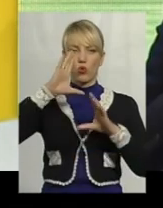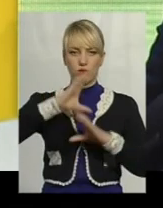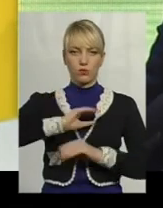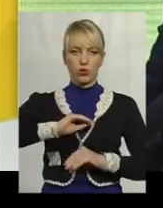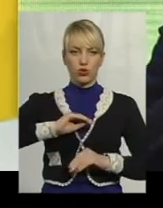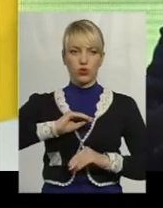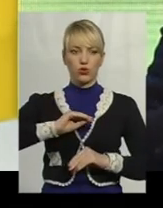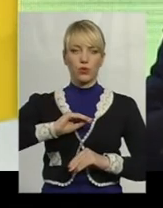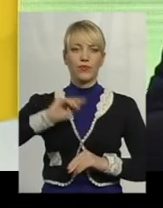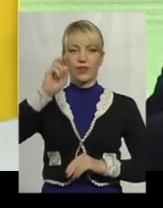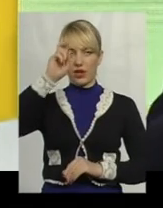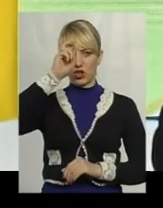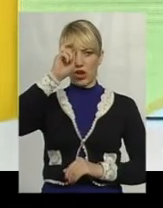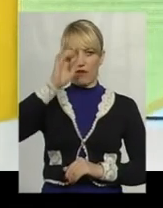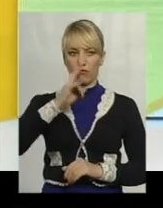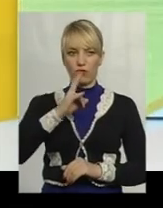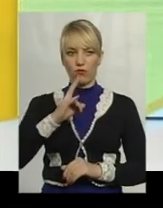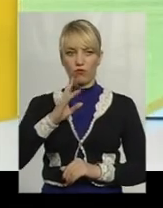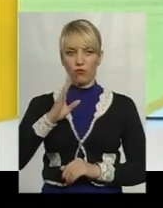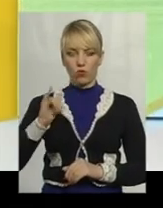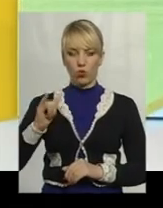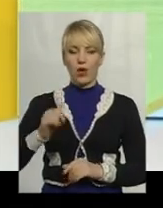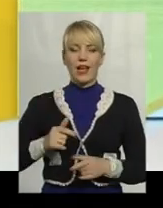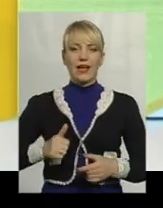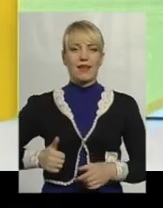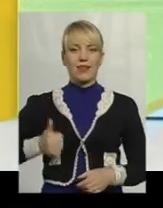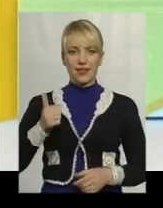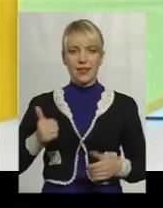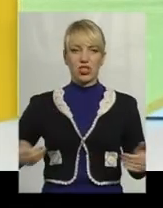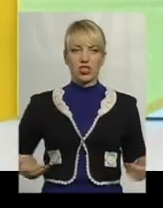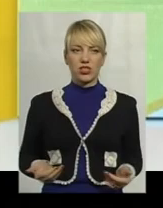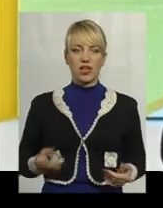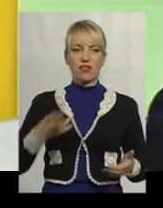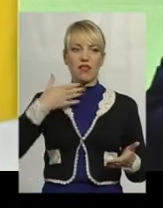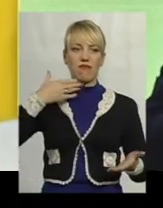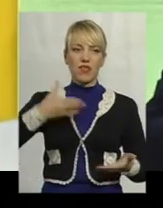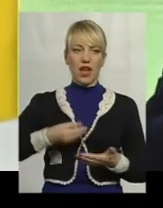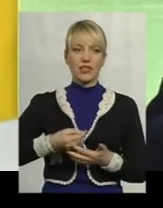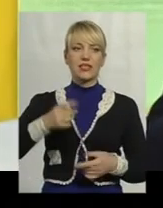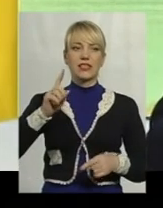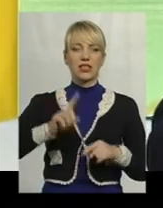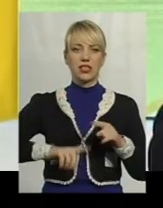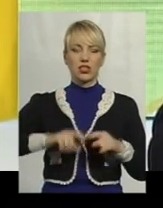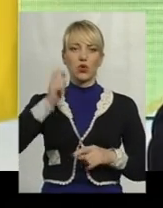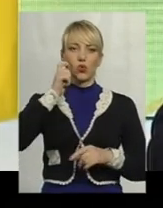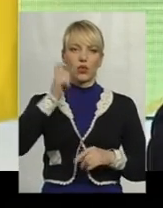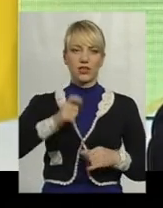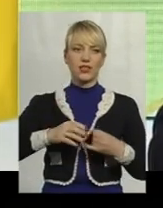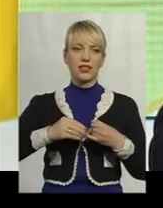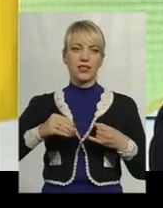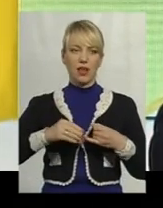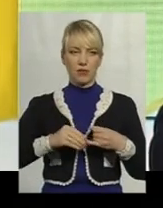державу, гідне життя на власній рідній українській землі.